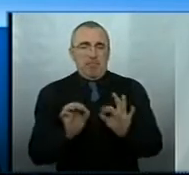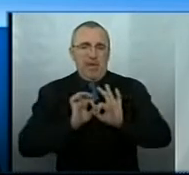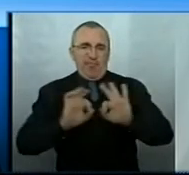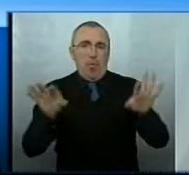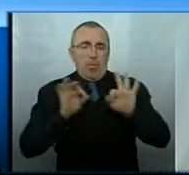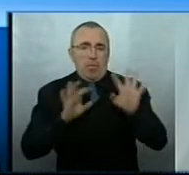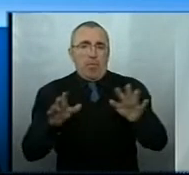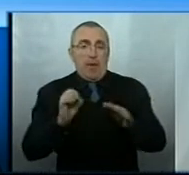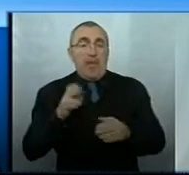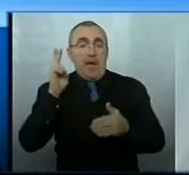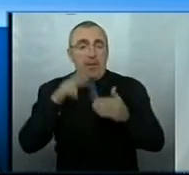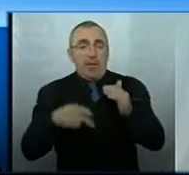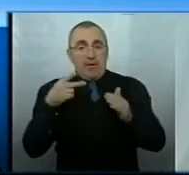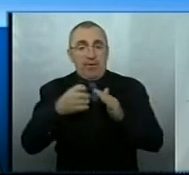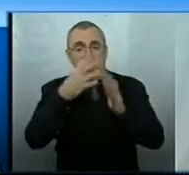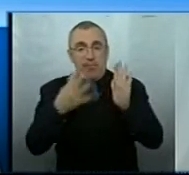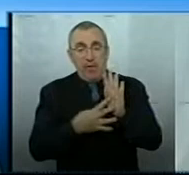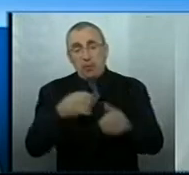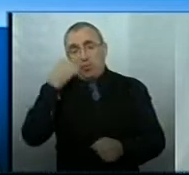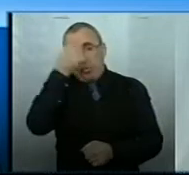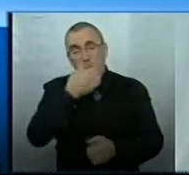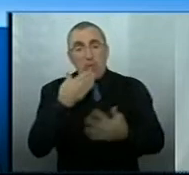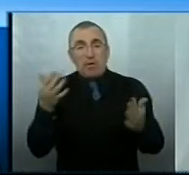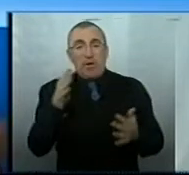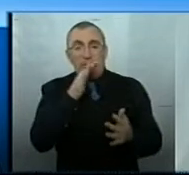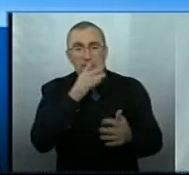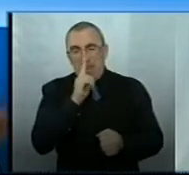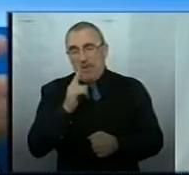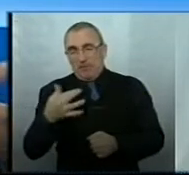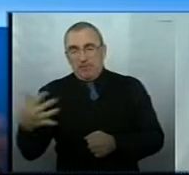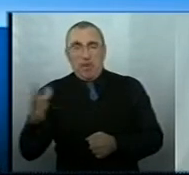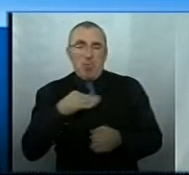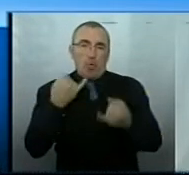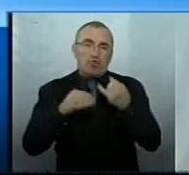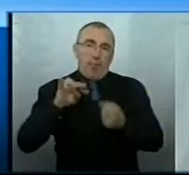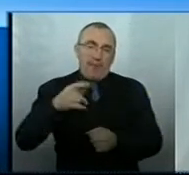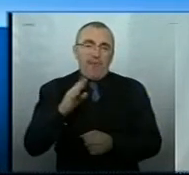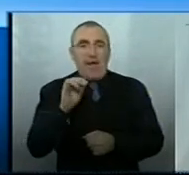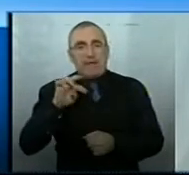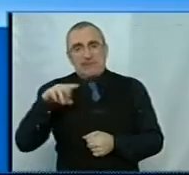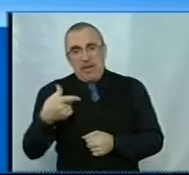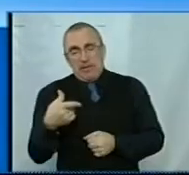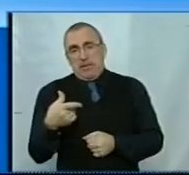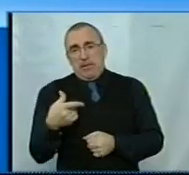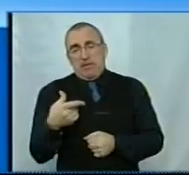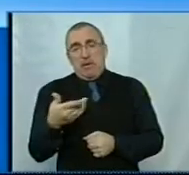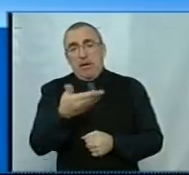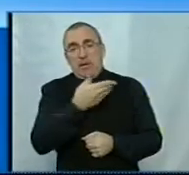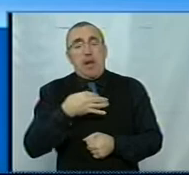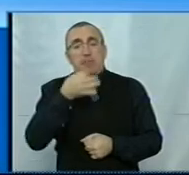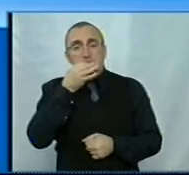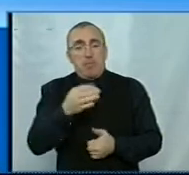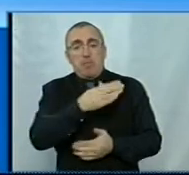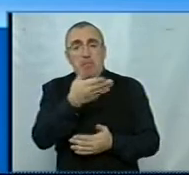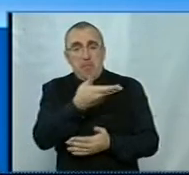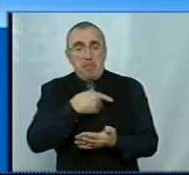наприкінці 2019 року, останній місяці, я навіть не пам'ятаю, це був жовтень навіть, чи вересень, нам сказали, що ми